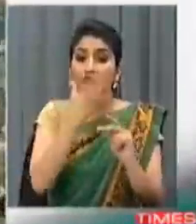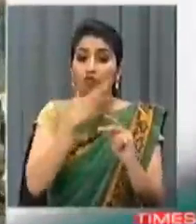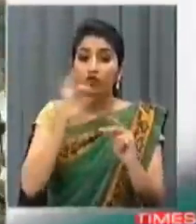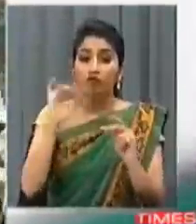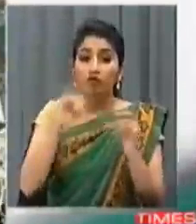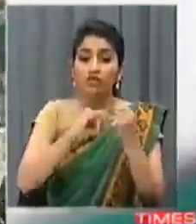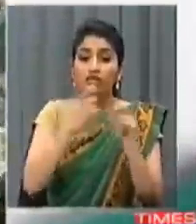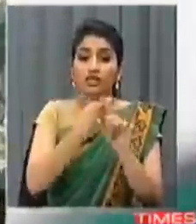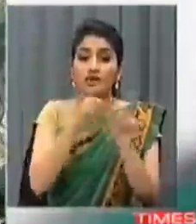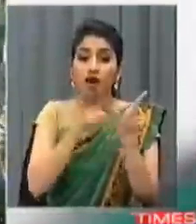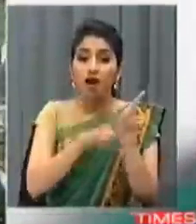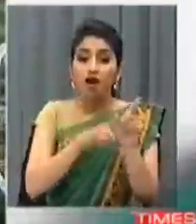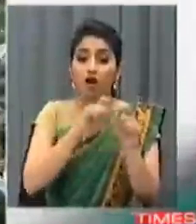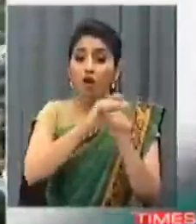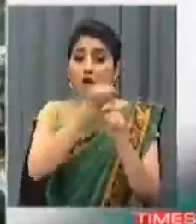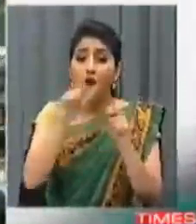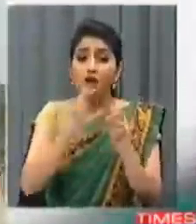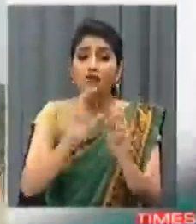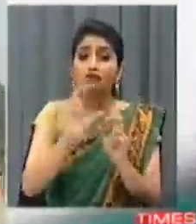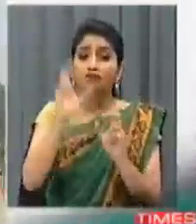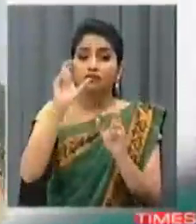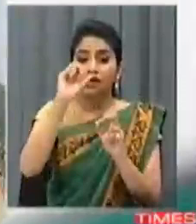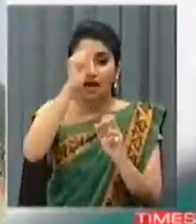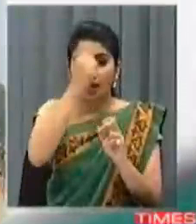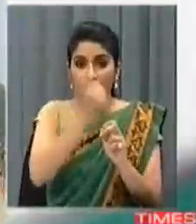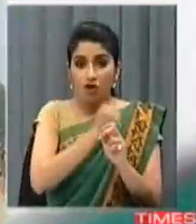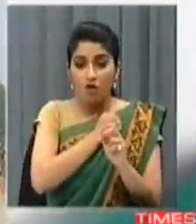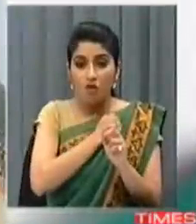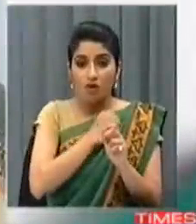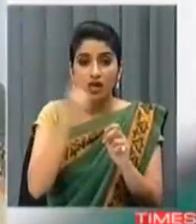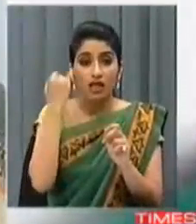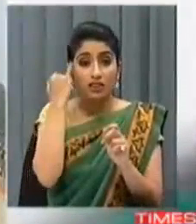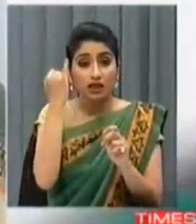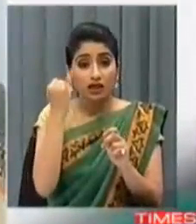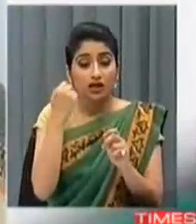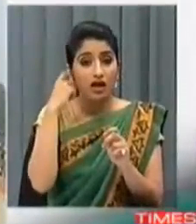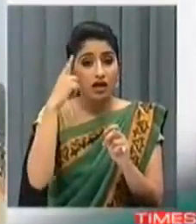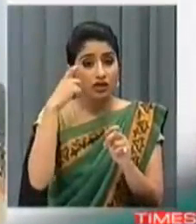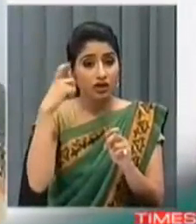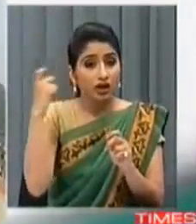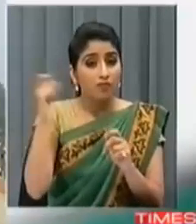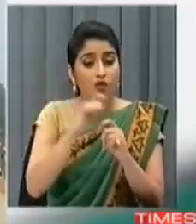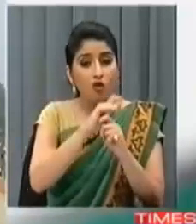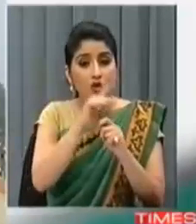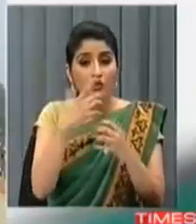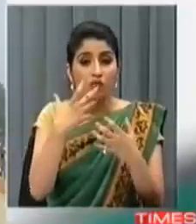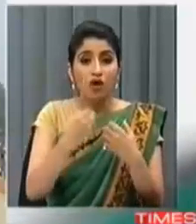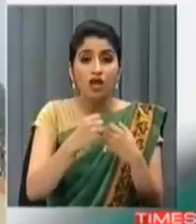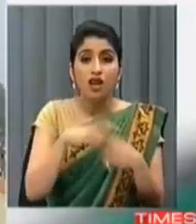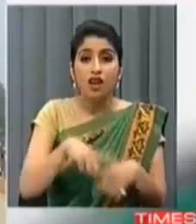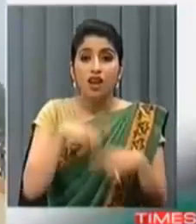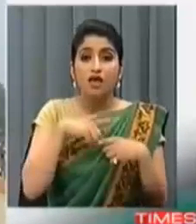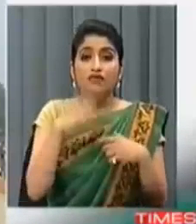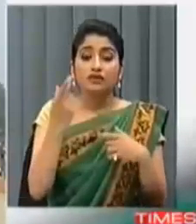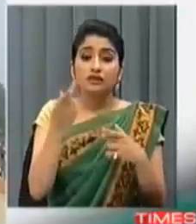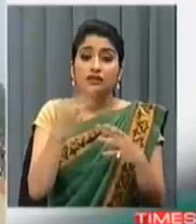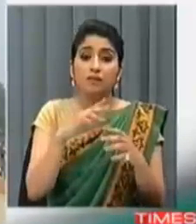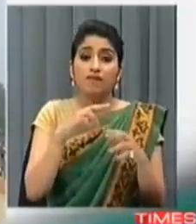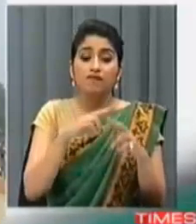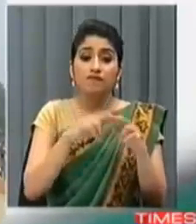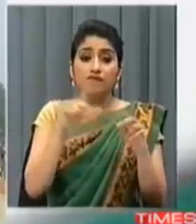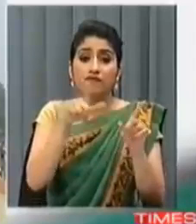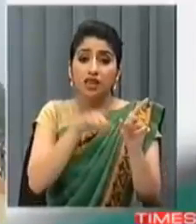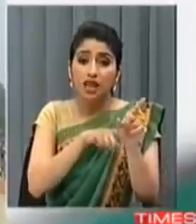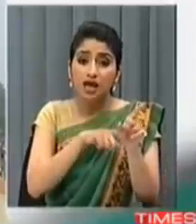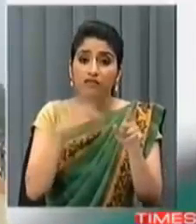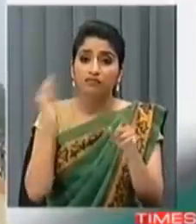Eyes looking up as if a nation's aspirations ride on their wings A magnificent men in their flying machines